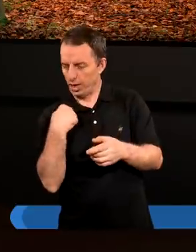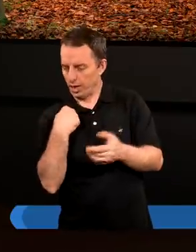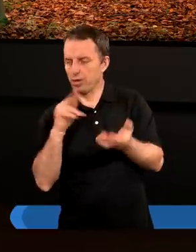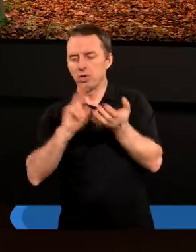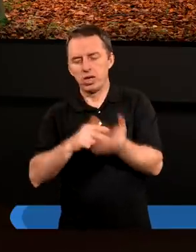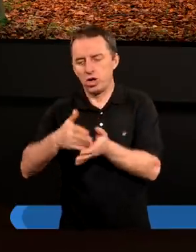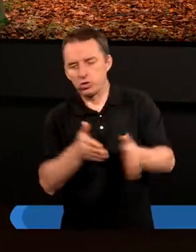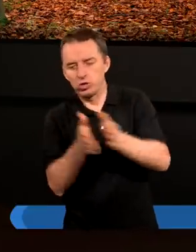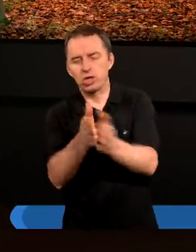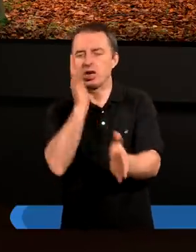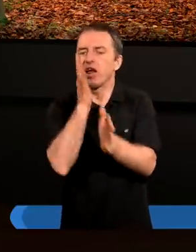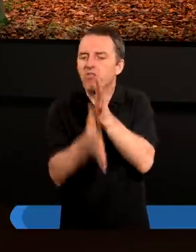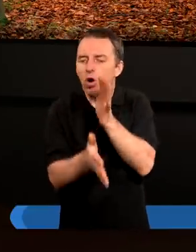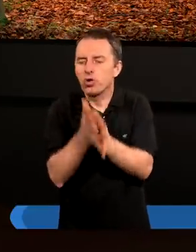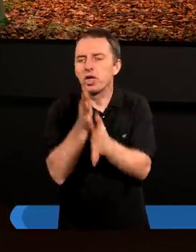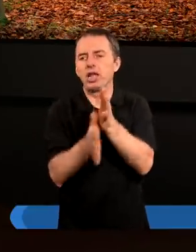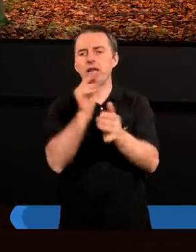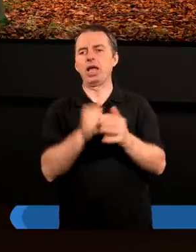ścieżce wojennej z Bogiem.